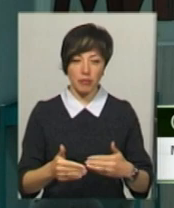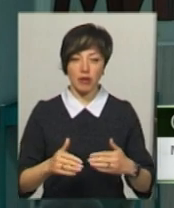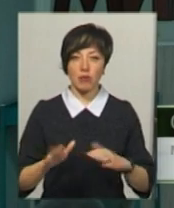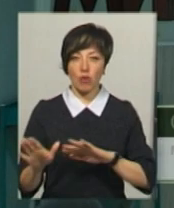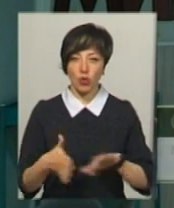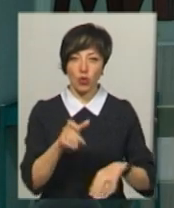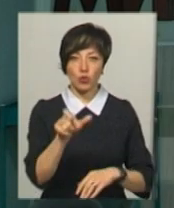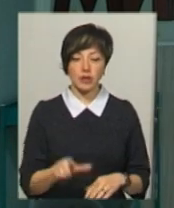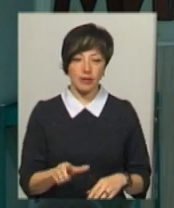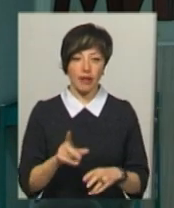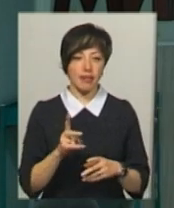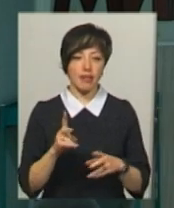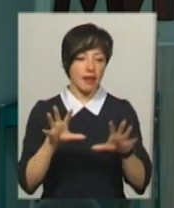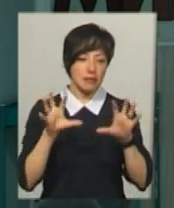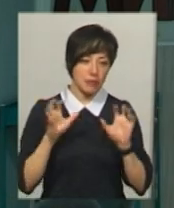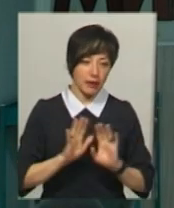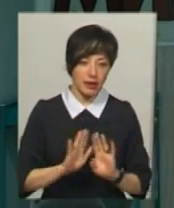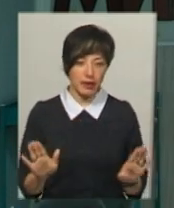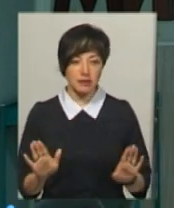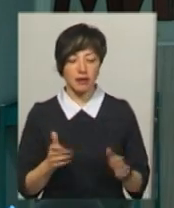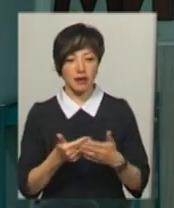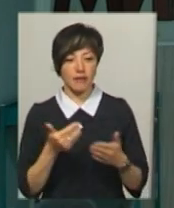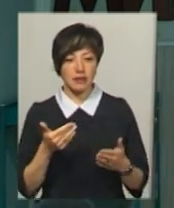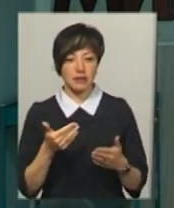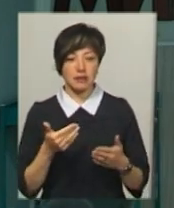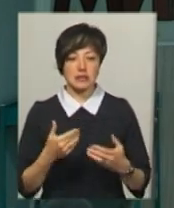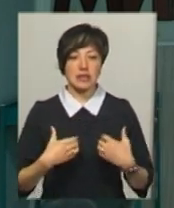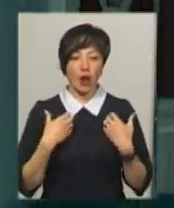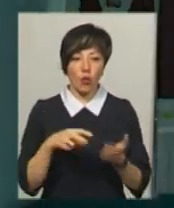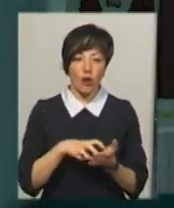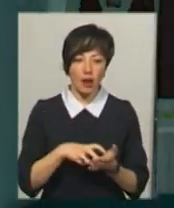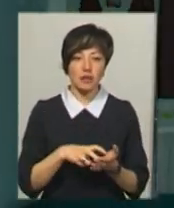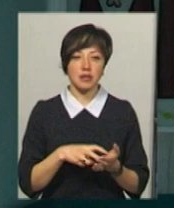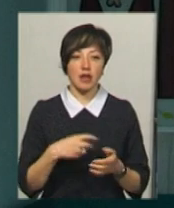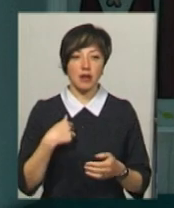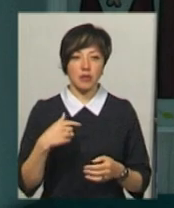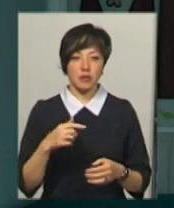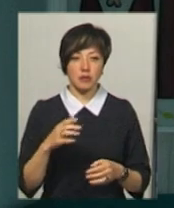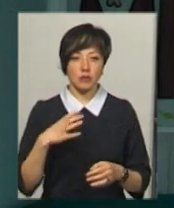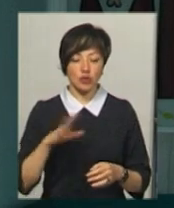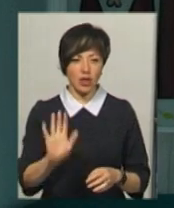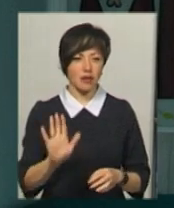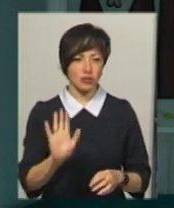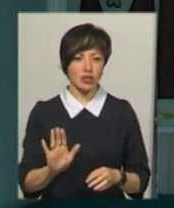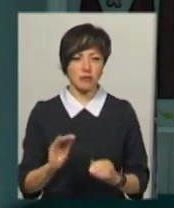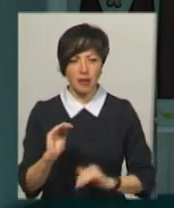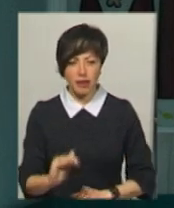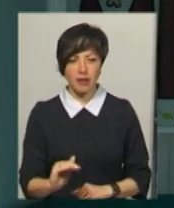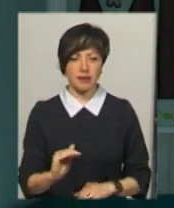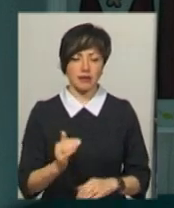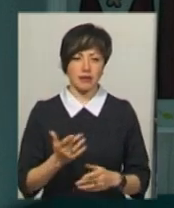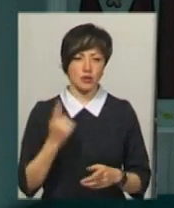людина від несприйняття, від страху від агресії. Говорять, а почекайте, почекайте, це ж вона маленька,